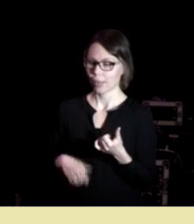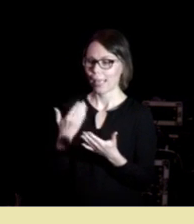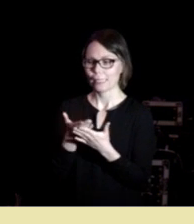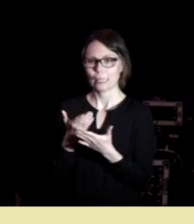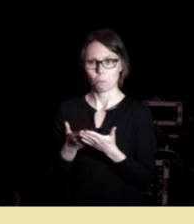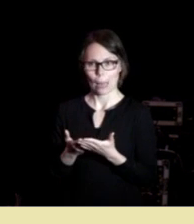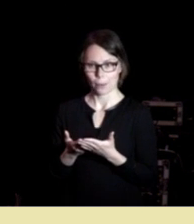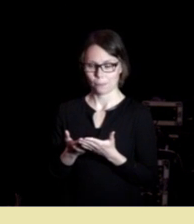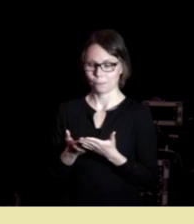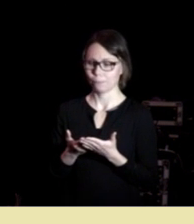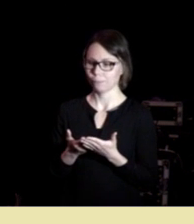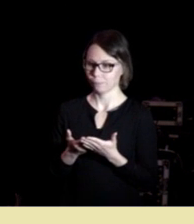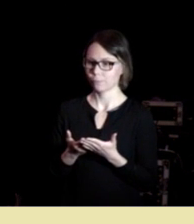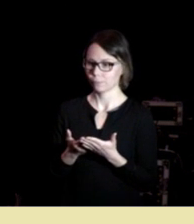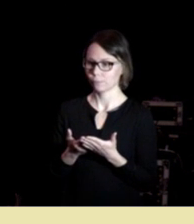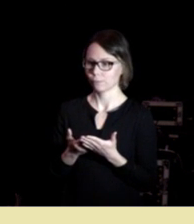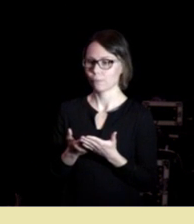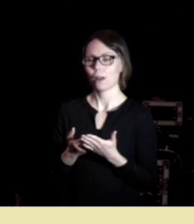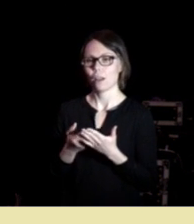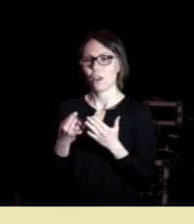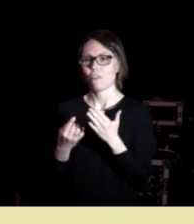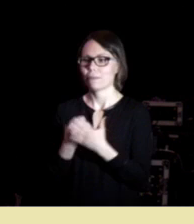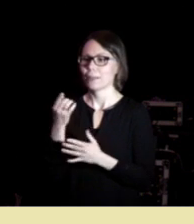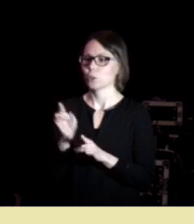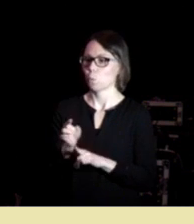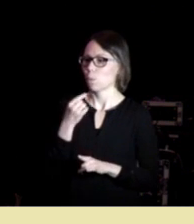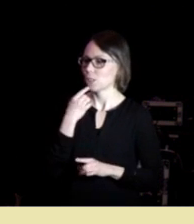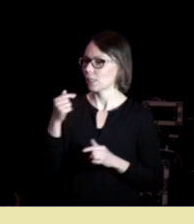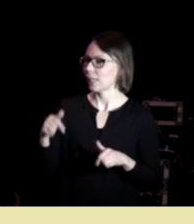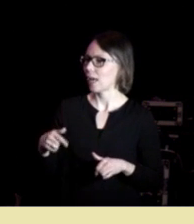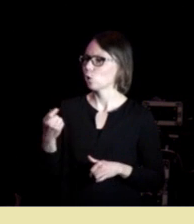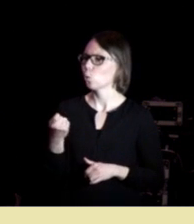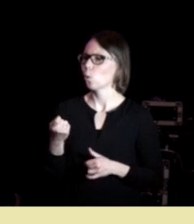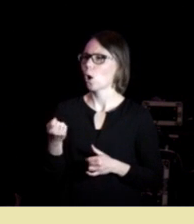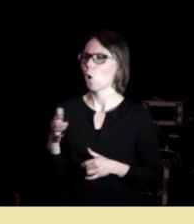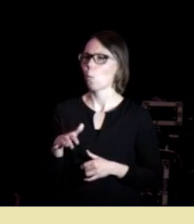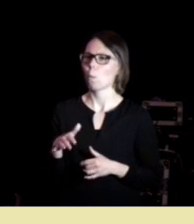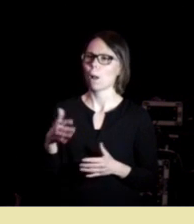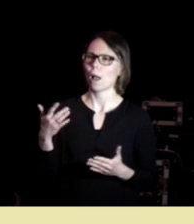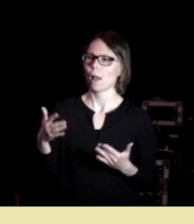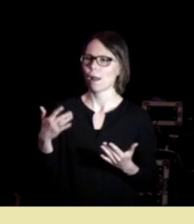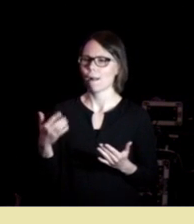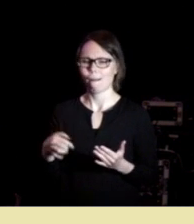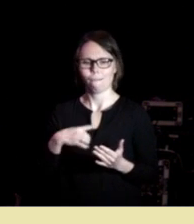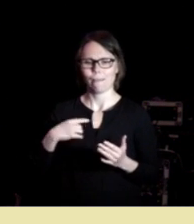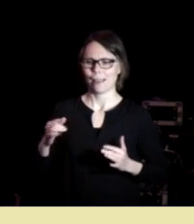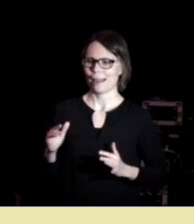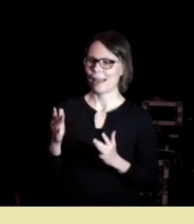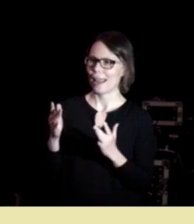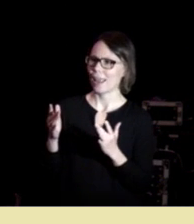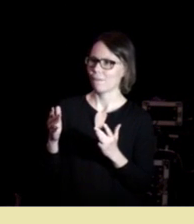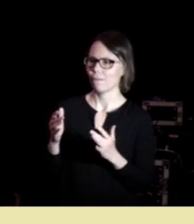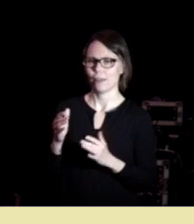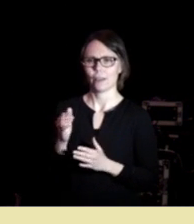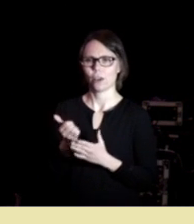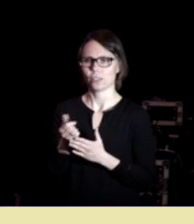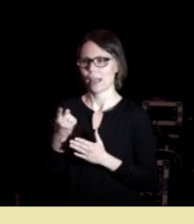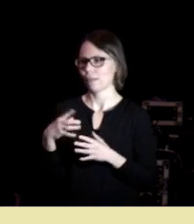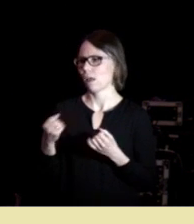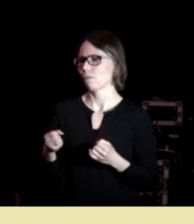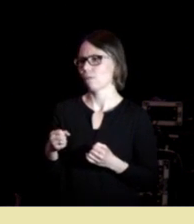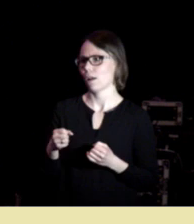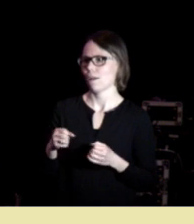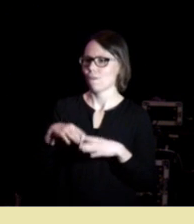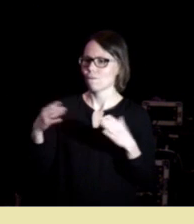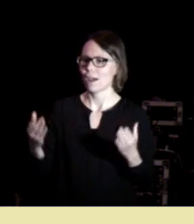eksempel det fenomenen, som ble sagt her, noe om at vi lever kanskje i et av verdens lykkeligste land.